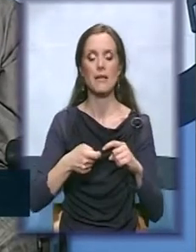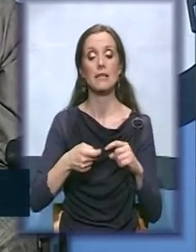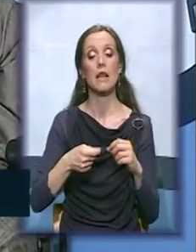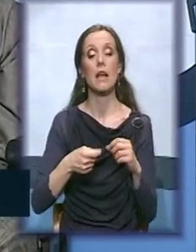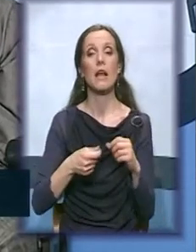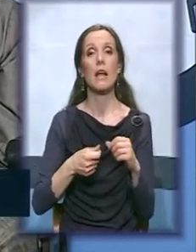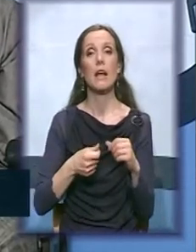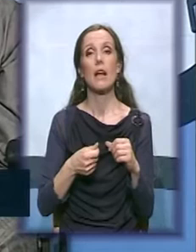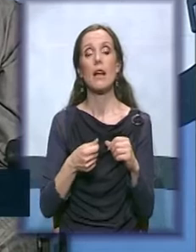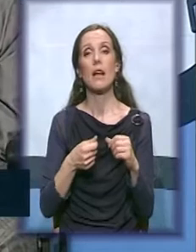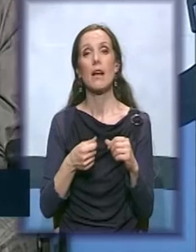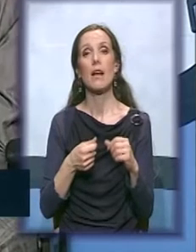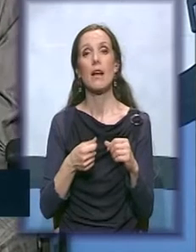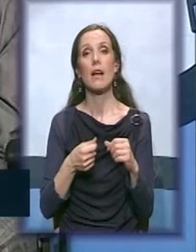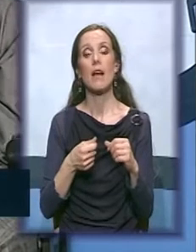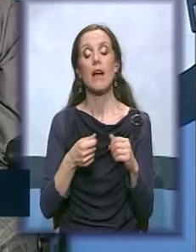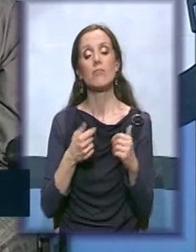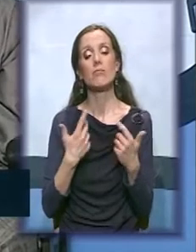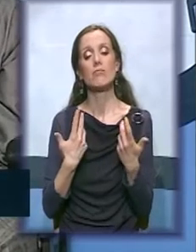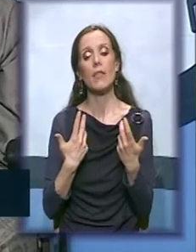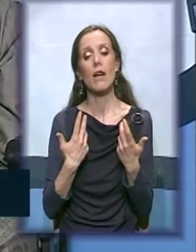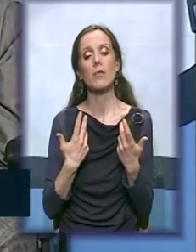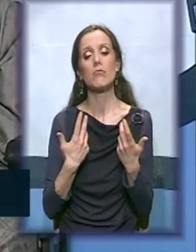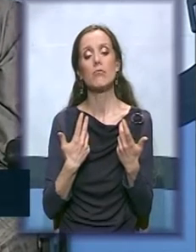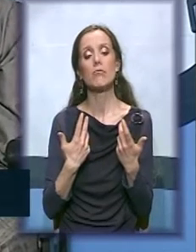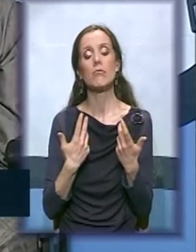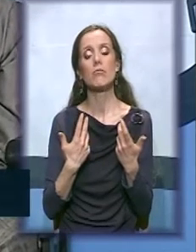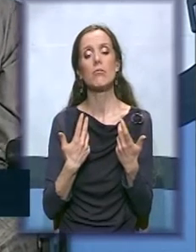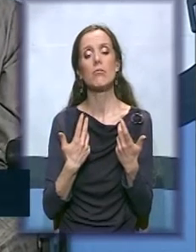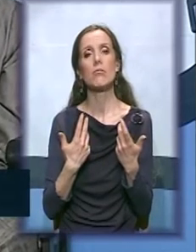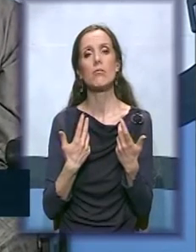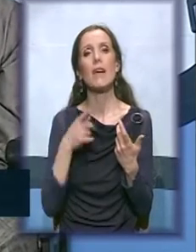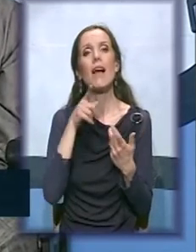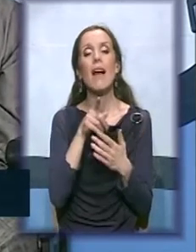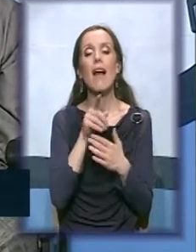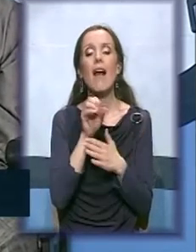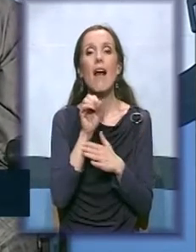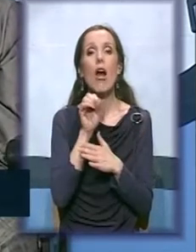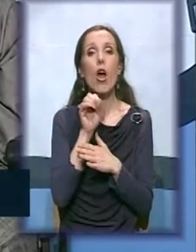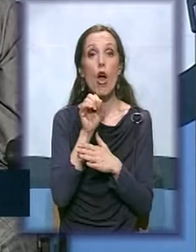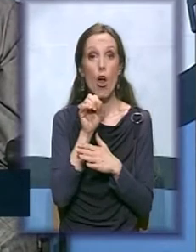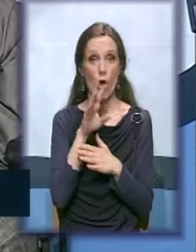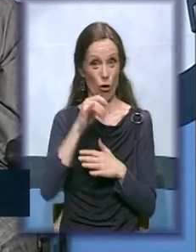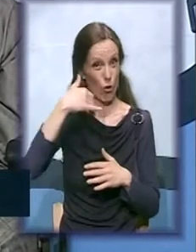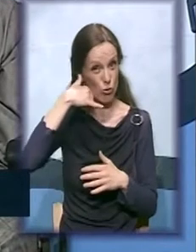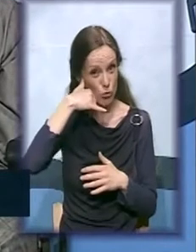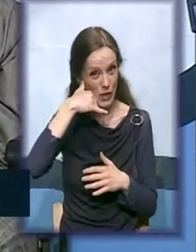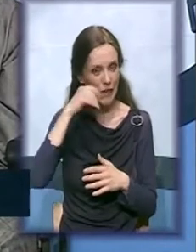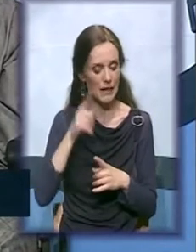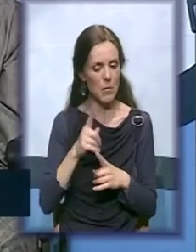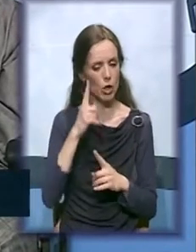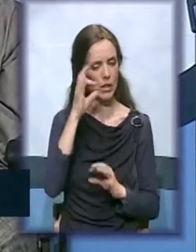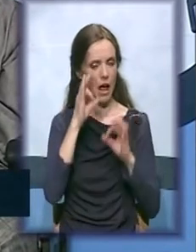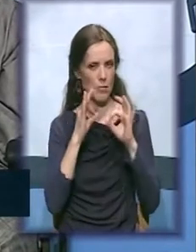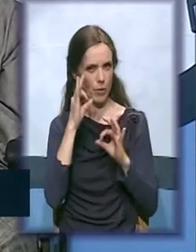diskursa, ali prosto na konsultantkinje je da proceni ko je tu stepen